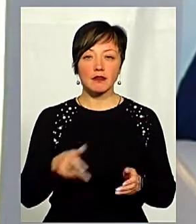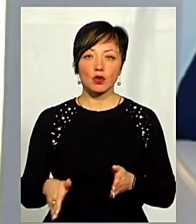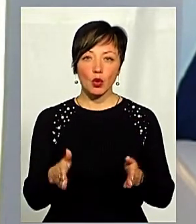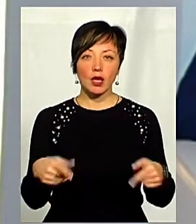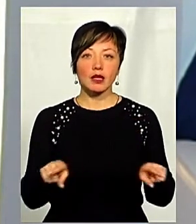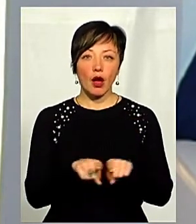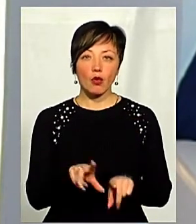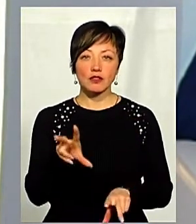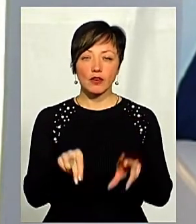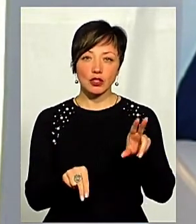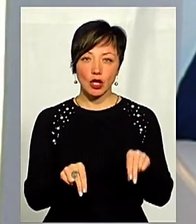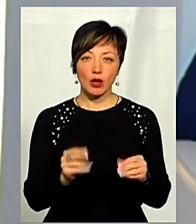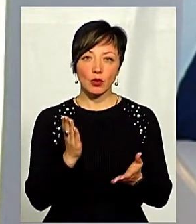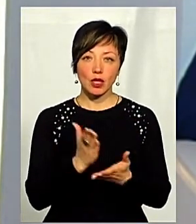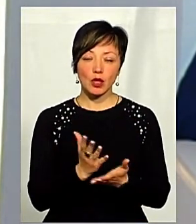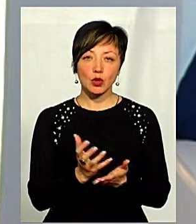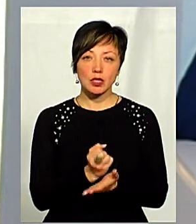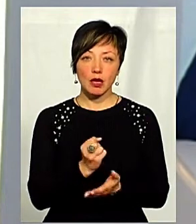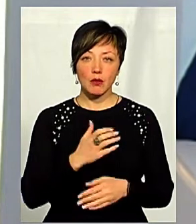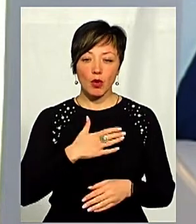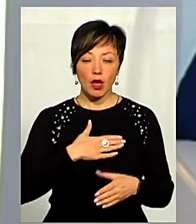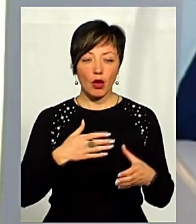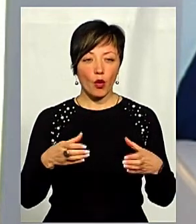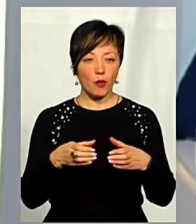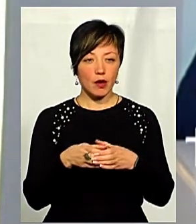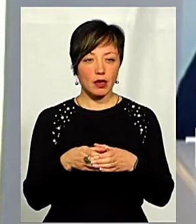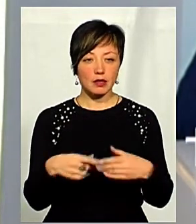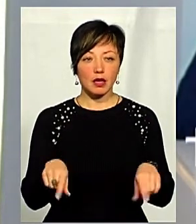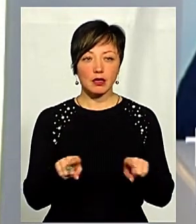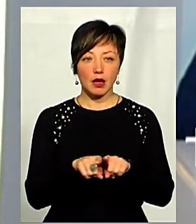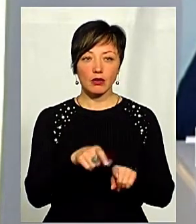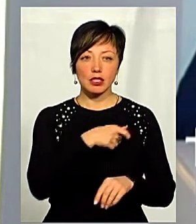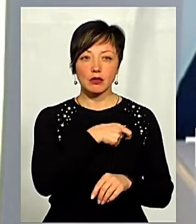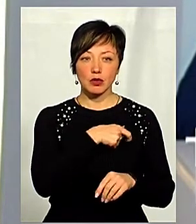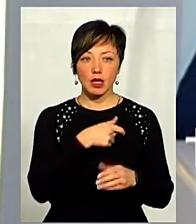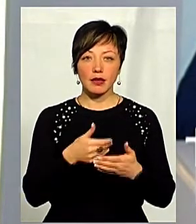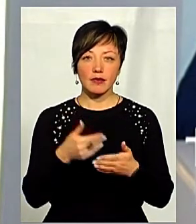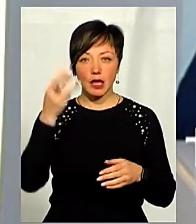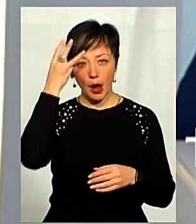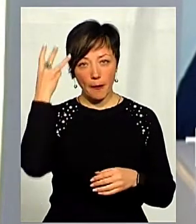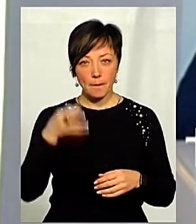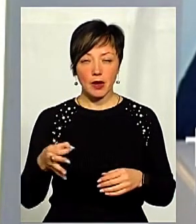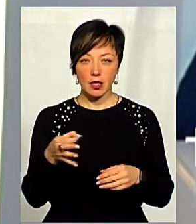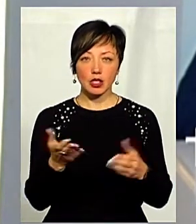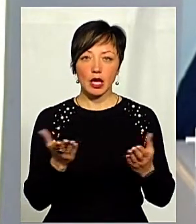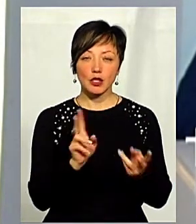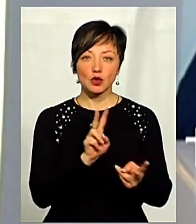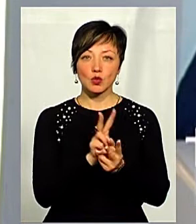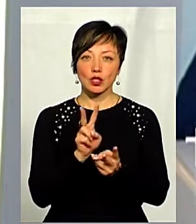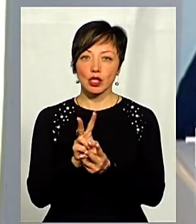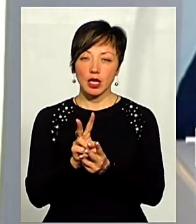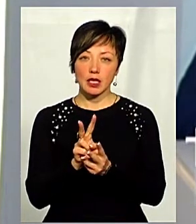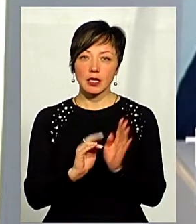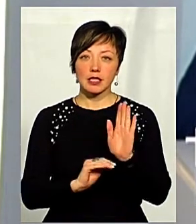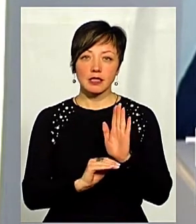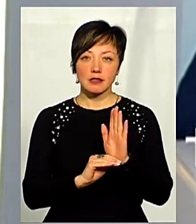Це також, я вважаю, вже є досягнення безпосередньо моєї команди, а також депутатів від Хмельниччини, які зустрічалися з